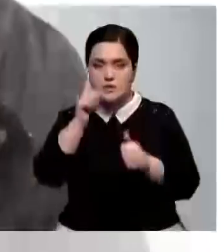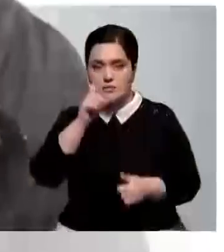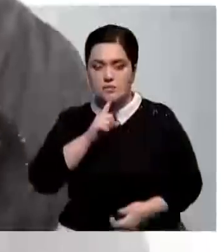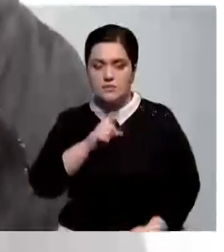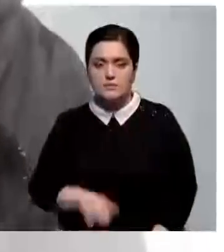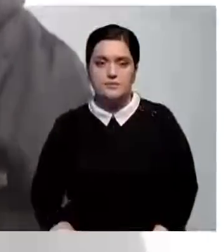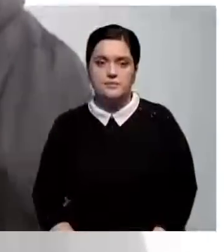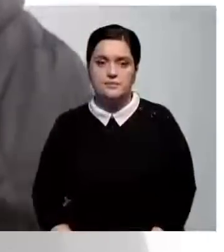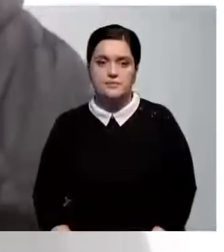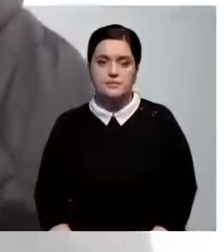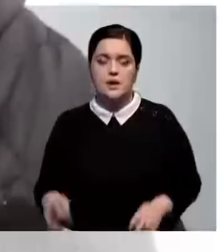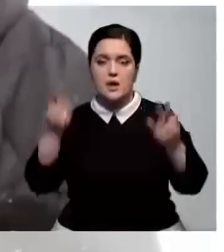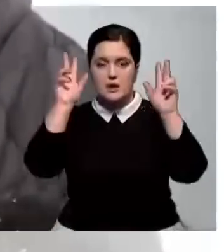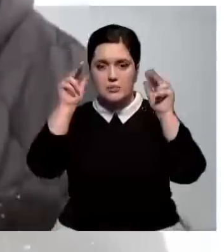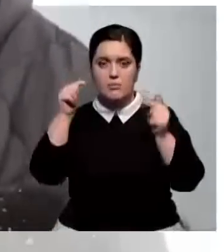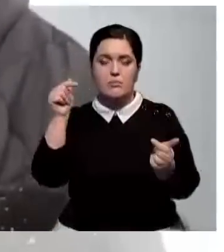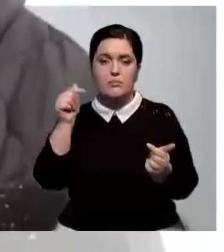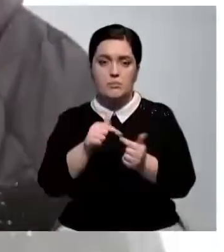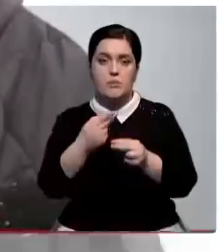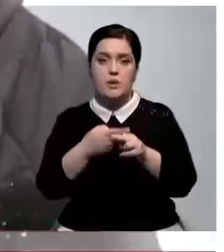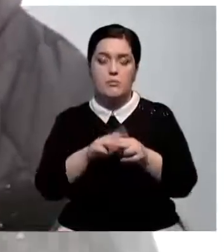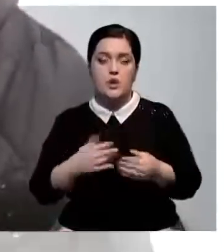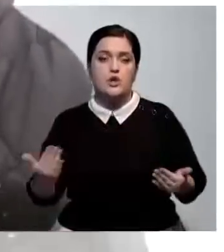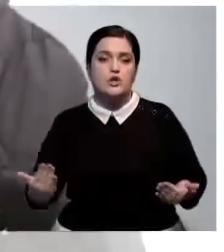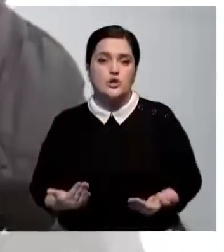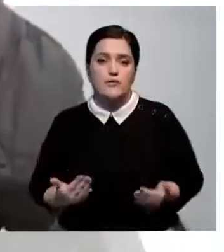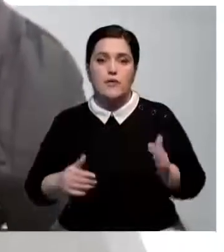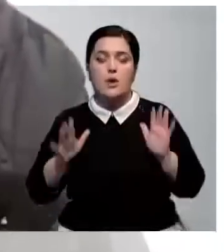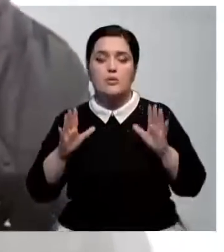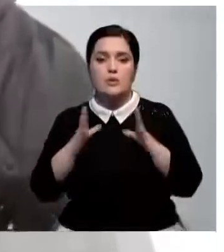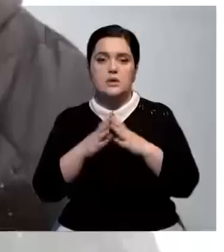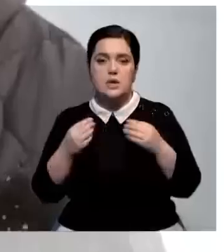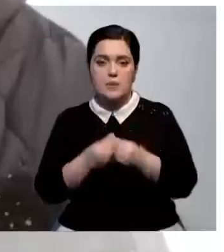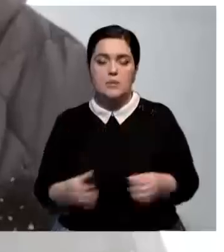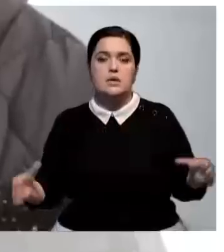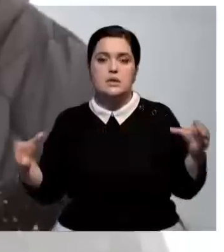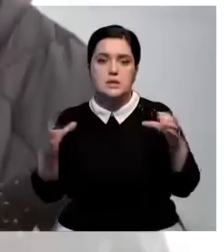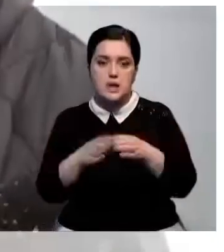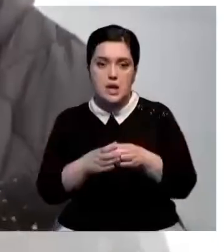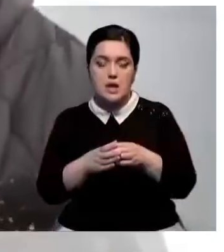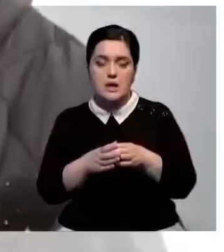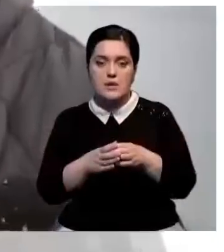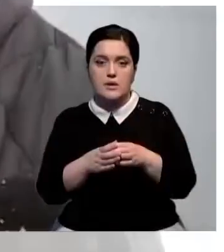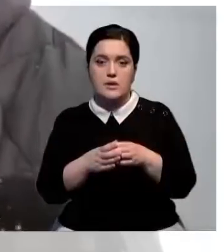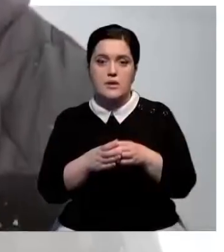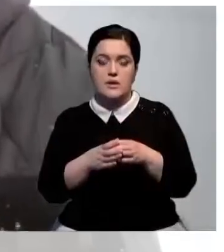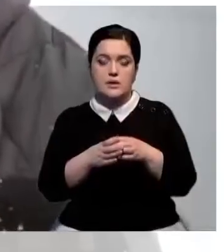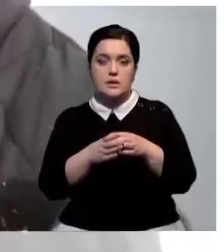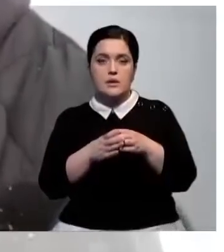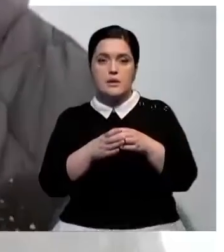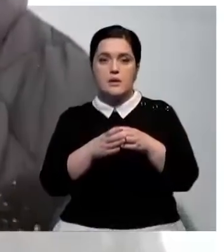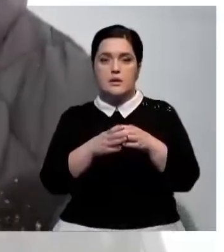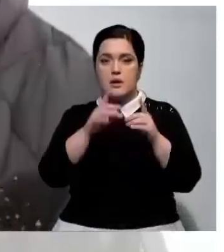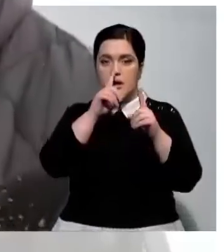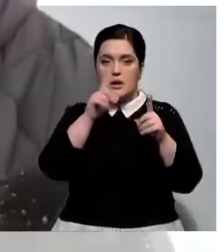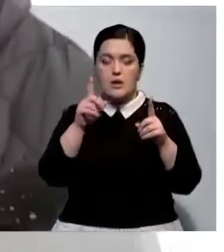Кролики – очень социальные животные. Они живут только семьями, стаями. И вот в этом их и основное отличие